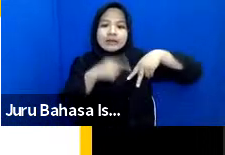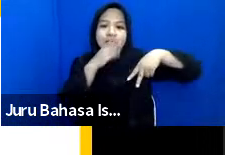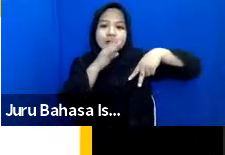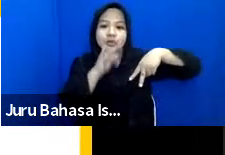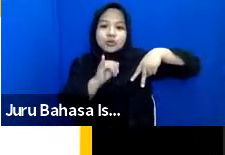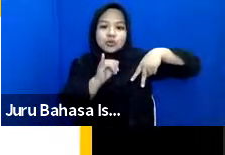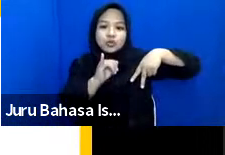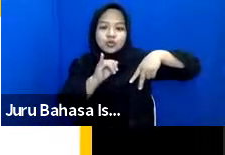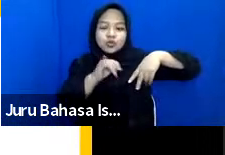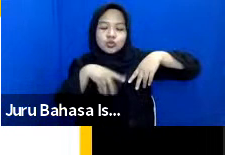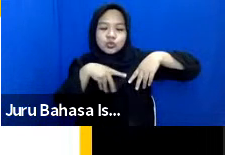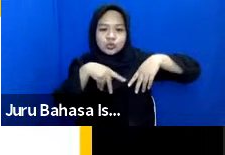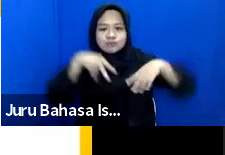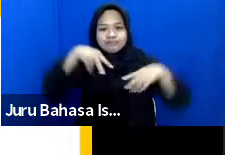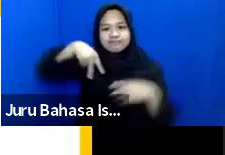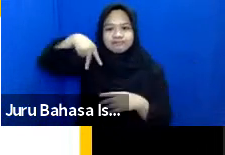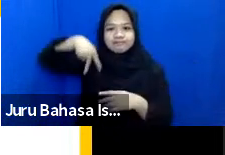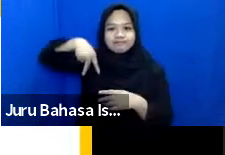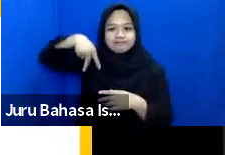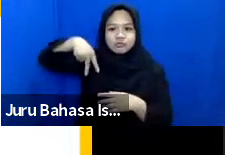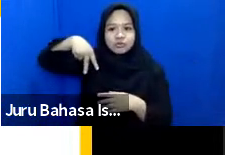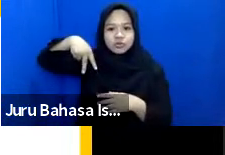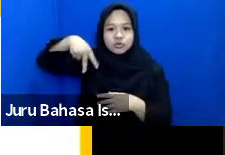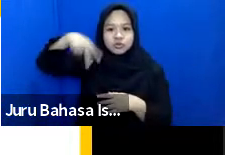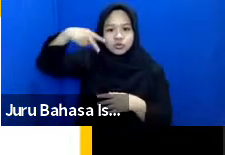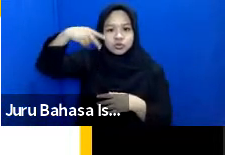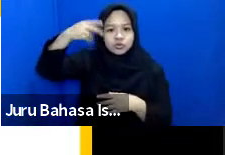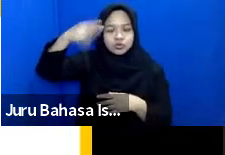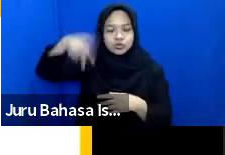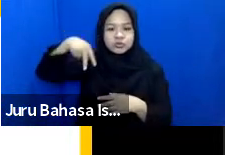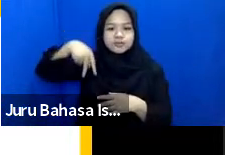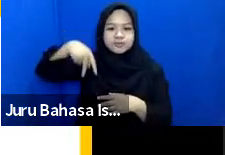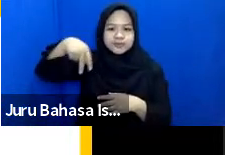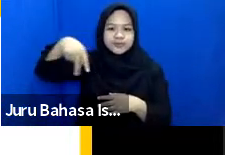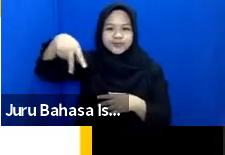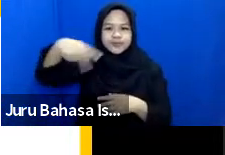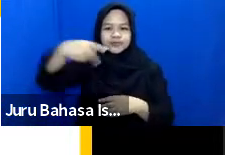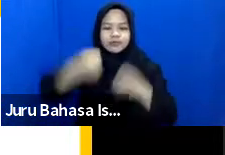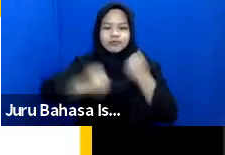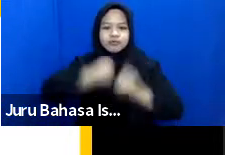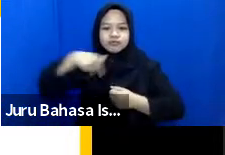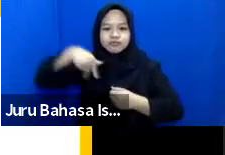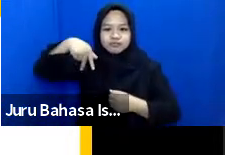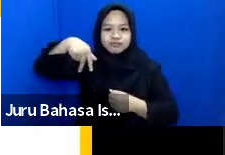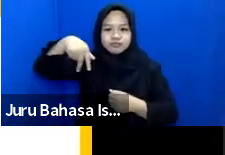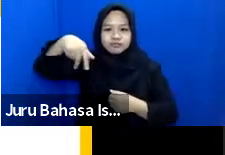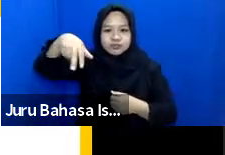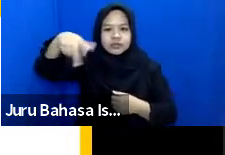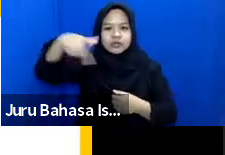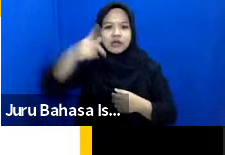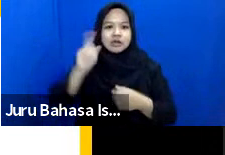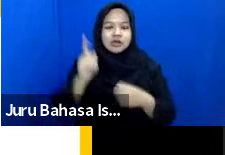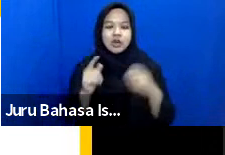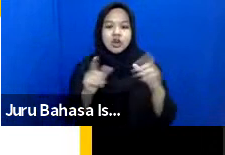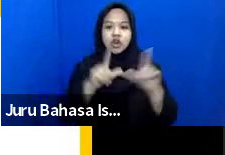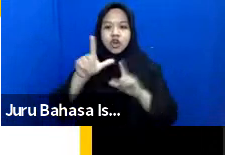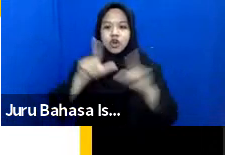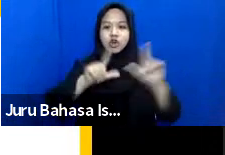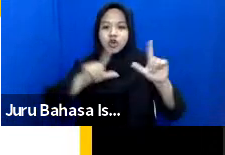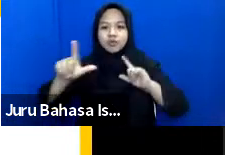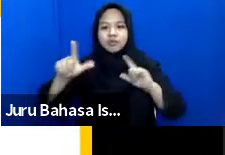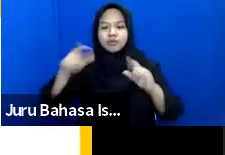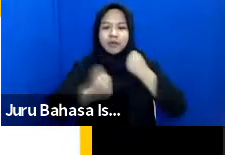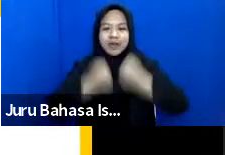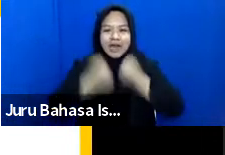untuk membantu mobilitas dalam hal ini lomba berlari nah mungkin